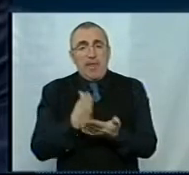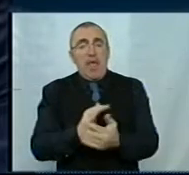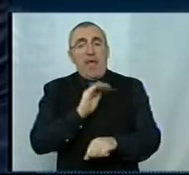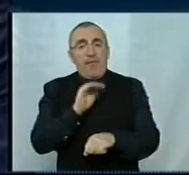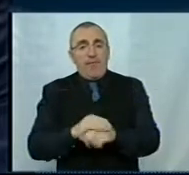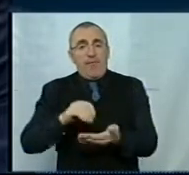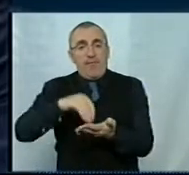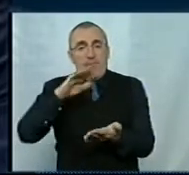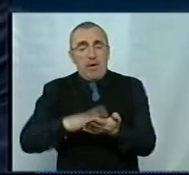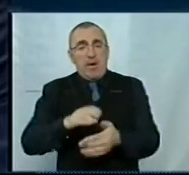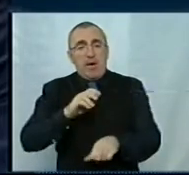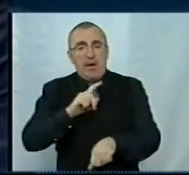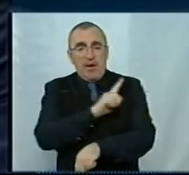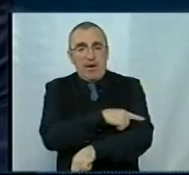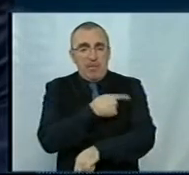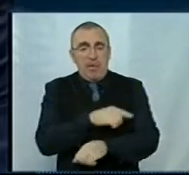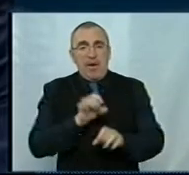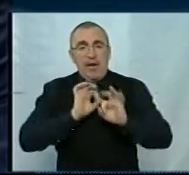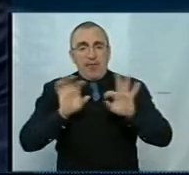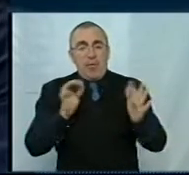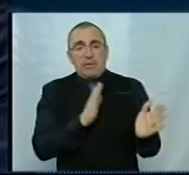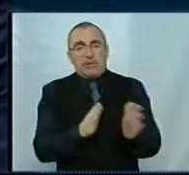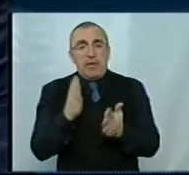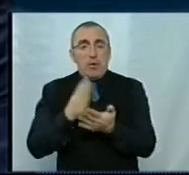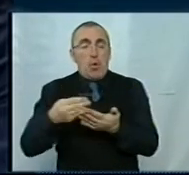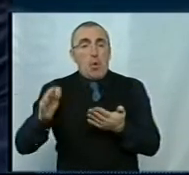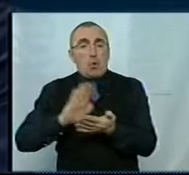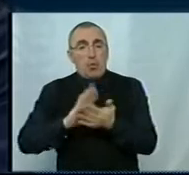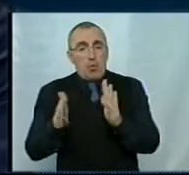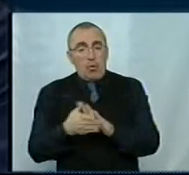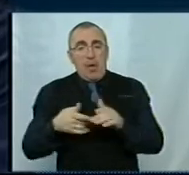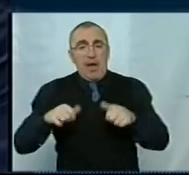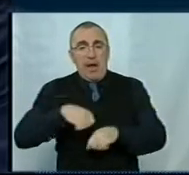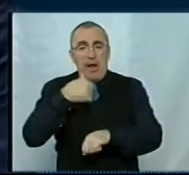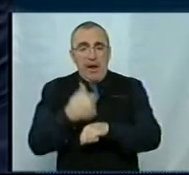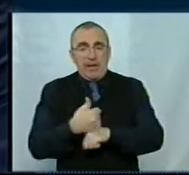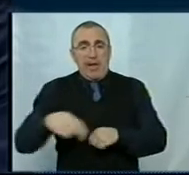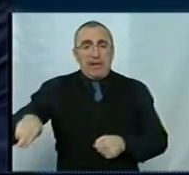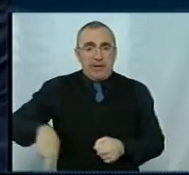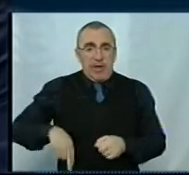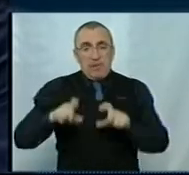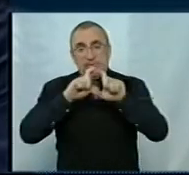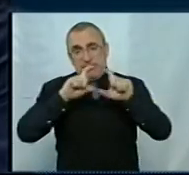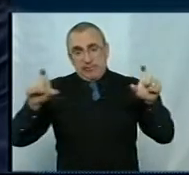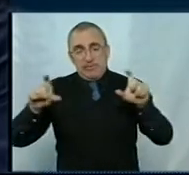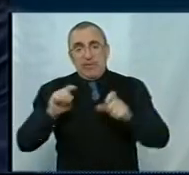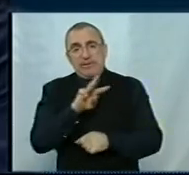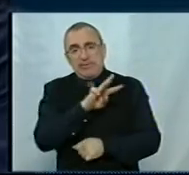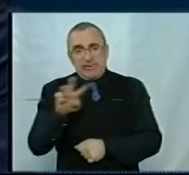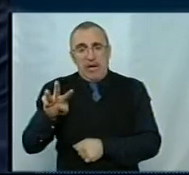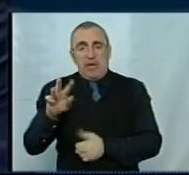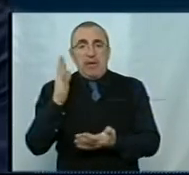реєстрації медичної інформаційної системи, з якої є договор в генерального директора закладу з сайтом